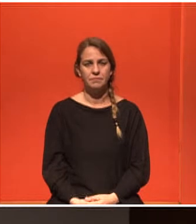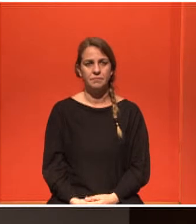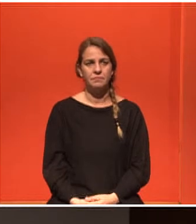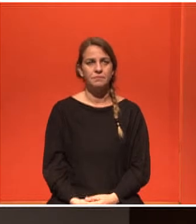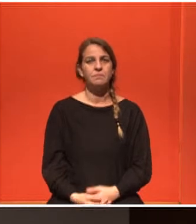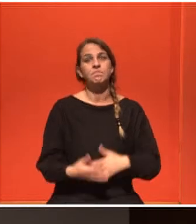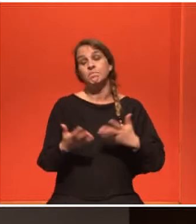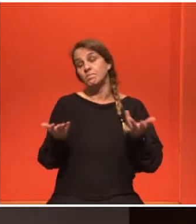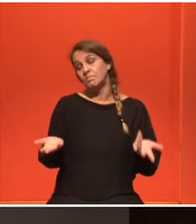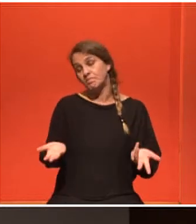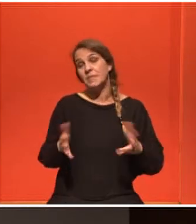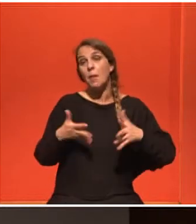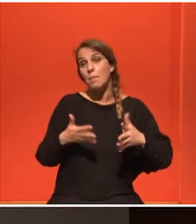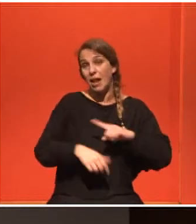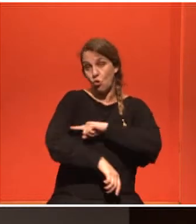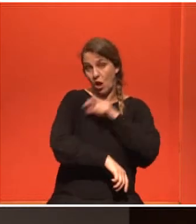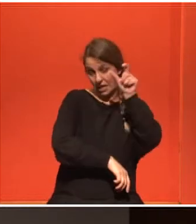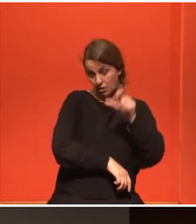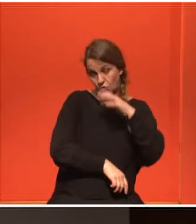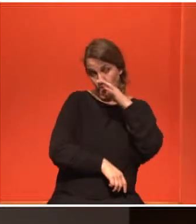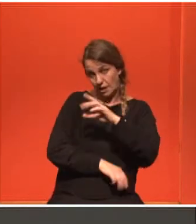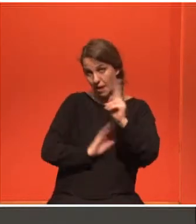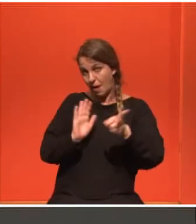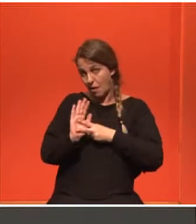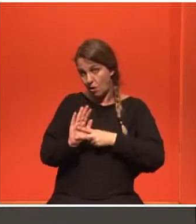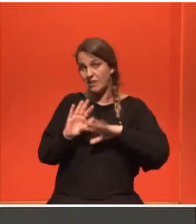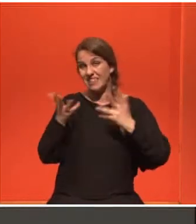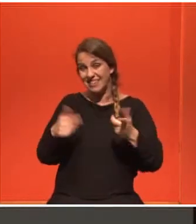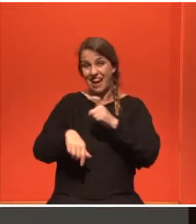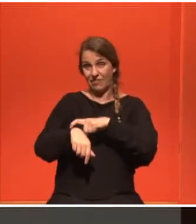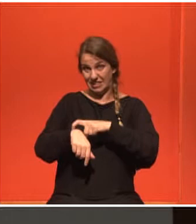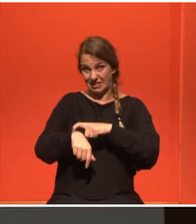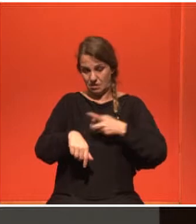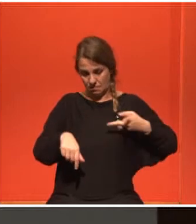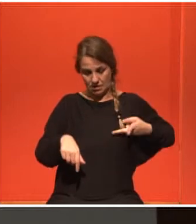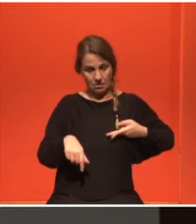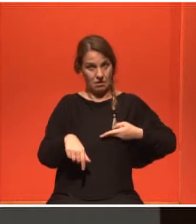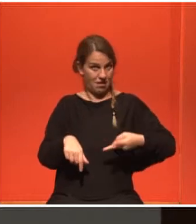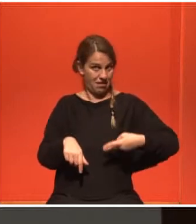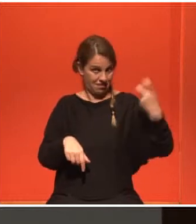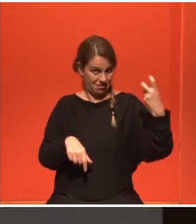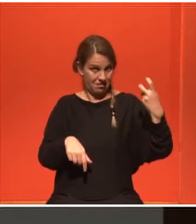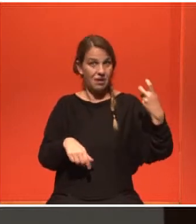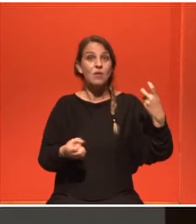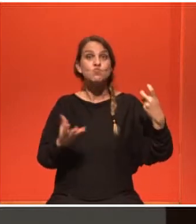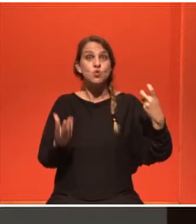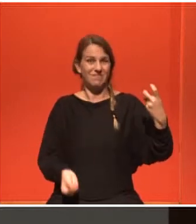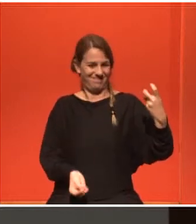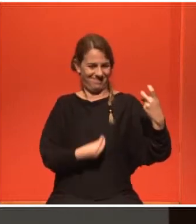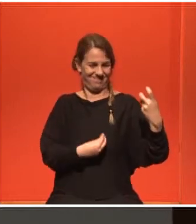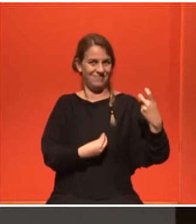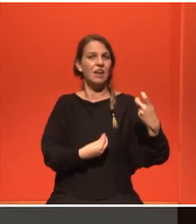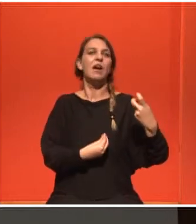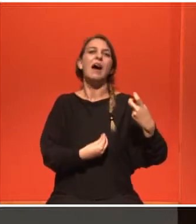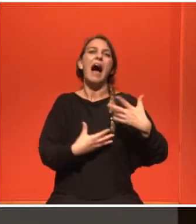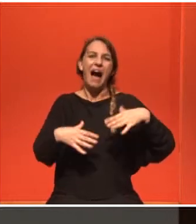Φαντάζομαι, η απαγόρευση αφορούσε το πρώτο χρονικό διάστημα μετά την τοποθέτηση του ενθέματος, για λόγους έτσι καλύτερης πούλωσης και